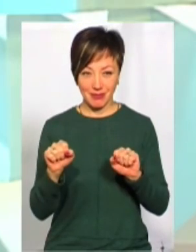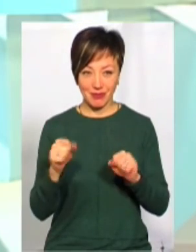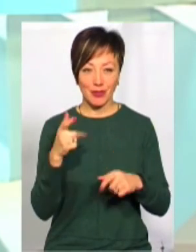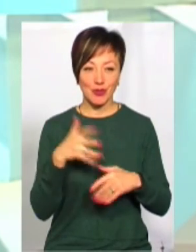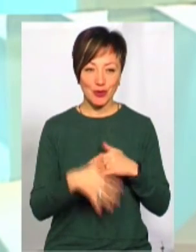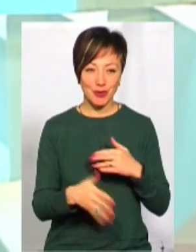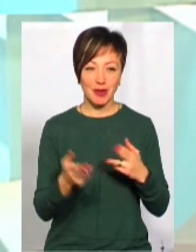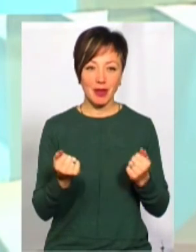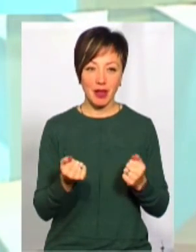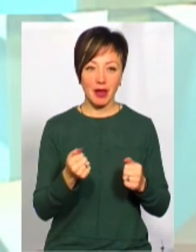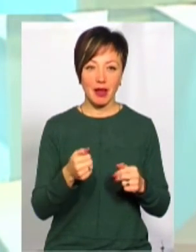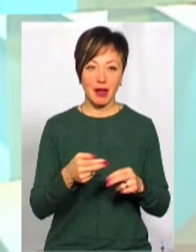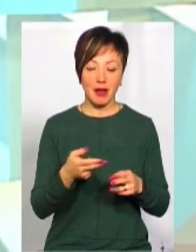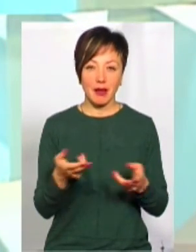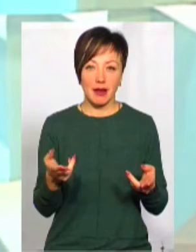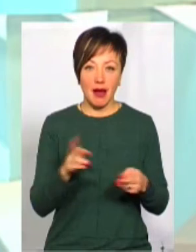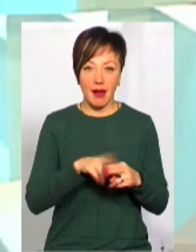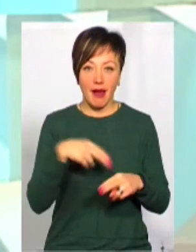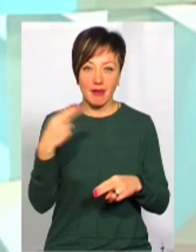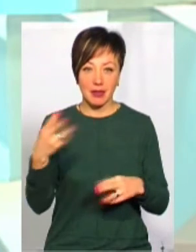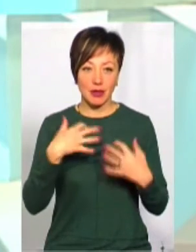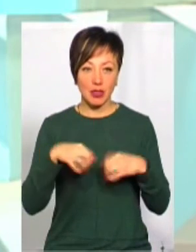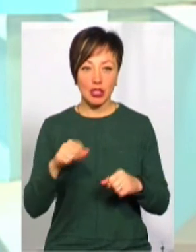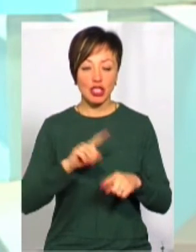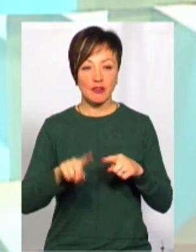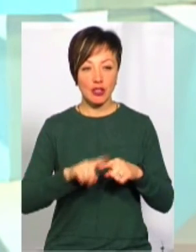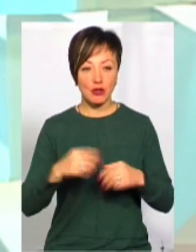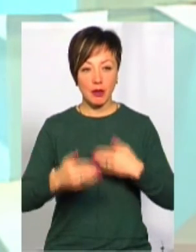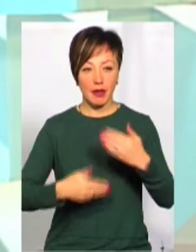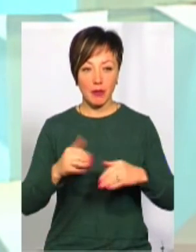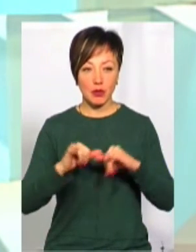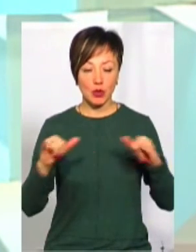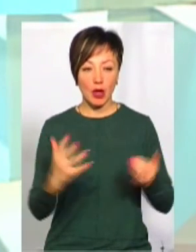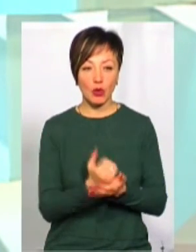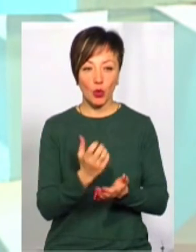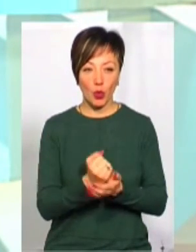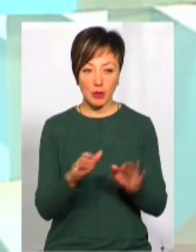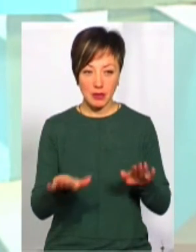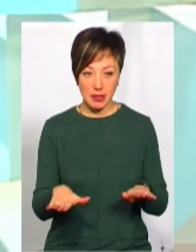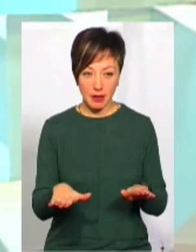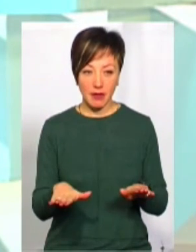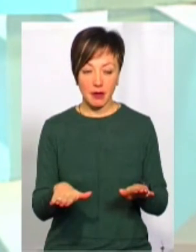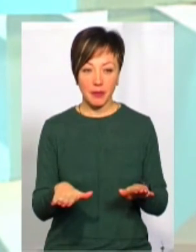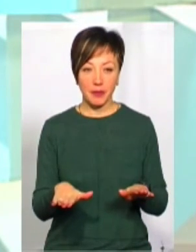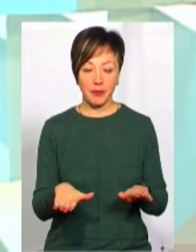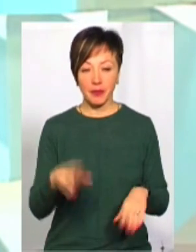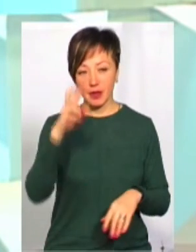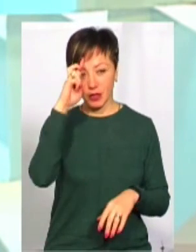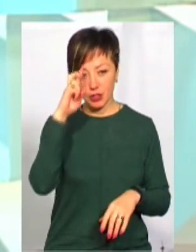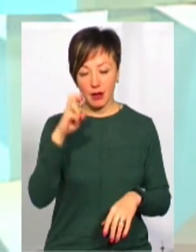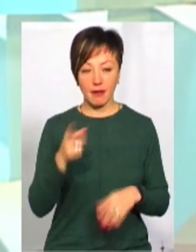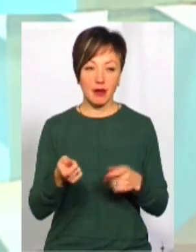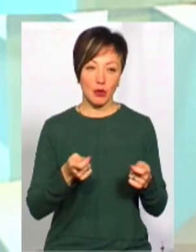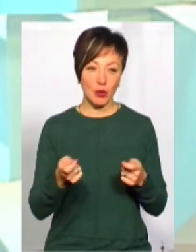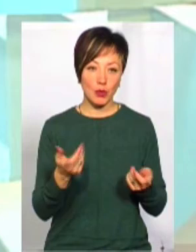Зрозуміло, так. Реверсна дотація, чим швидшими темпами зростають доходи місцеві, держава